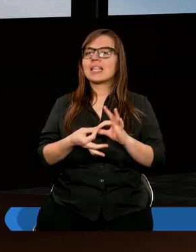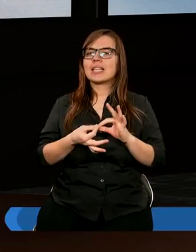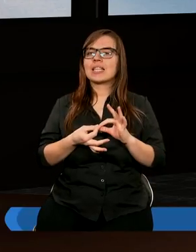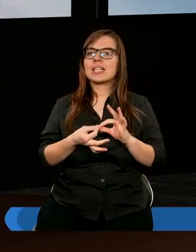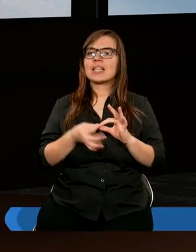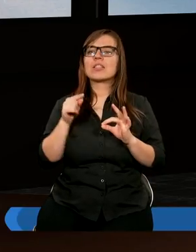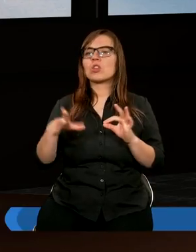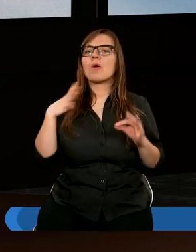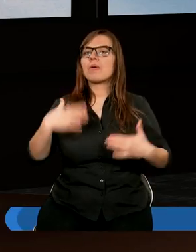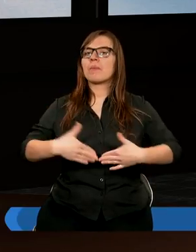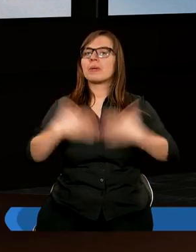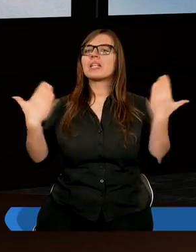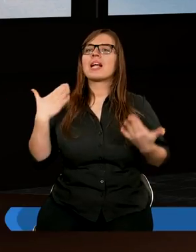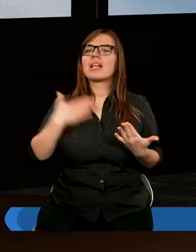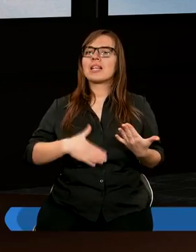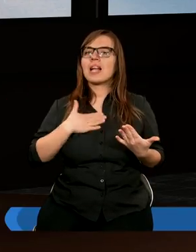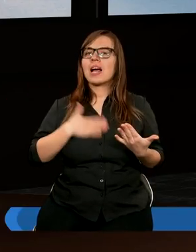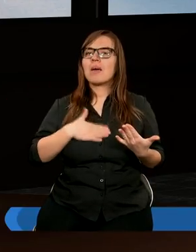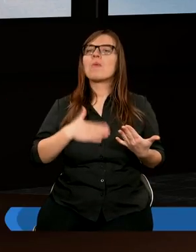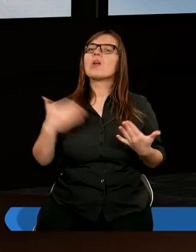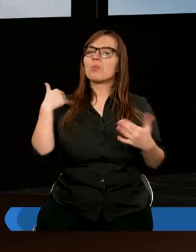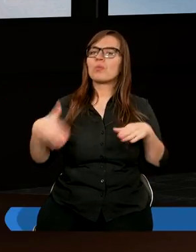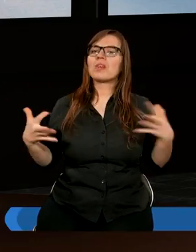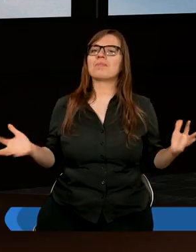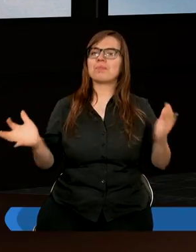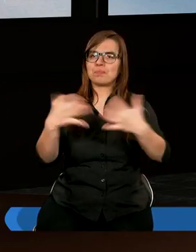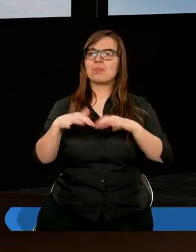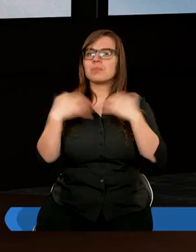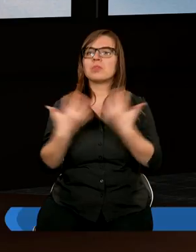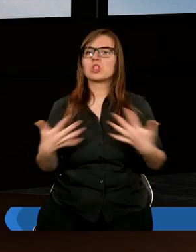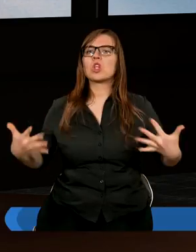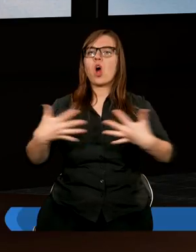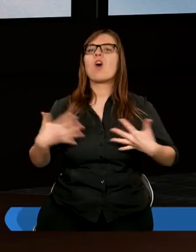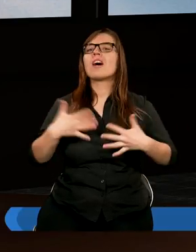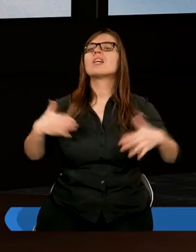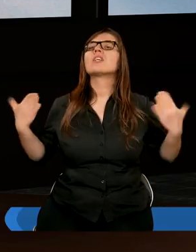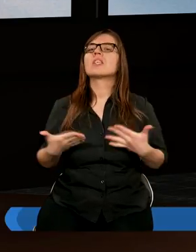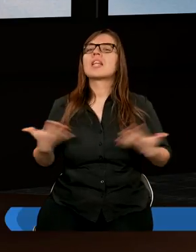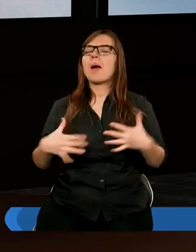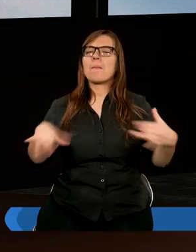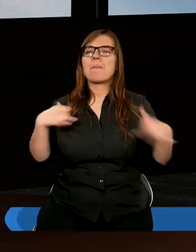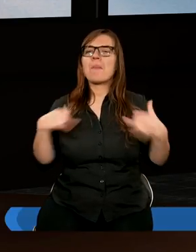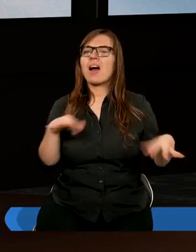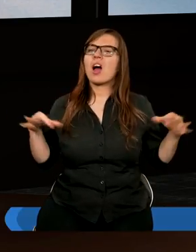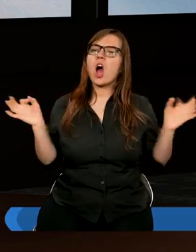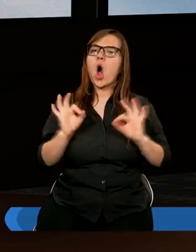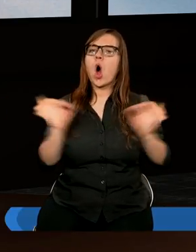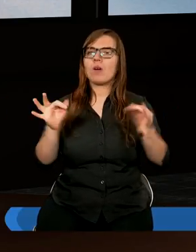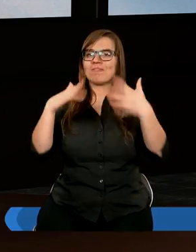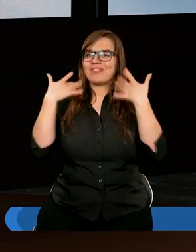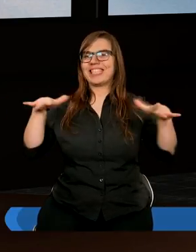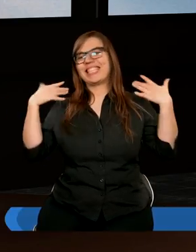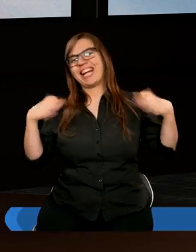To był dzień sabatu i byłam w towarzystwie, gdzie panowała ogromna